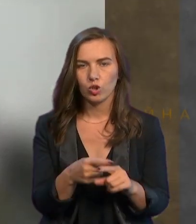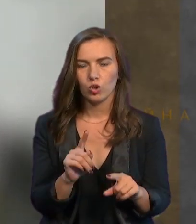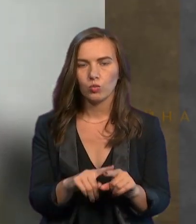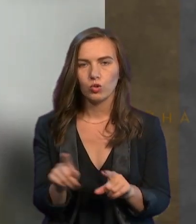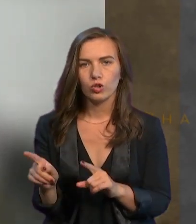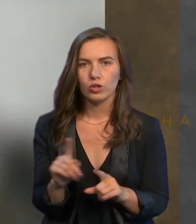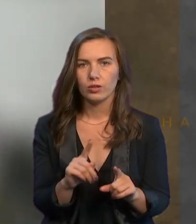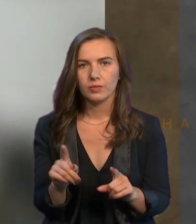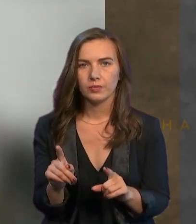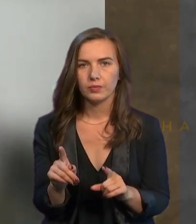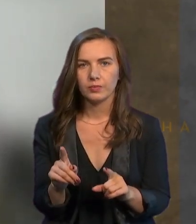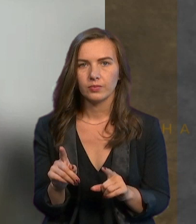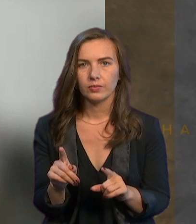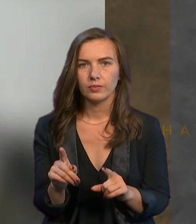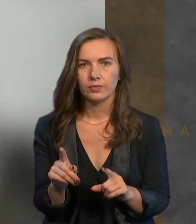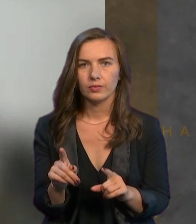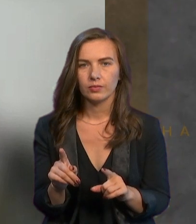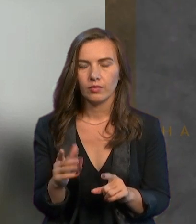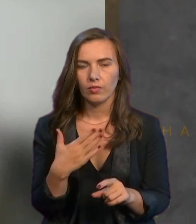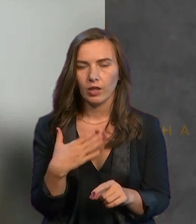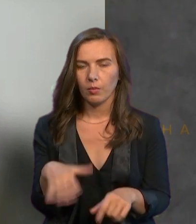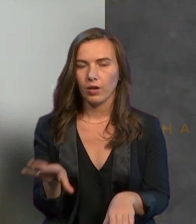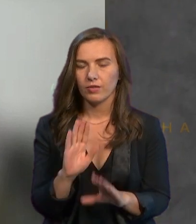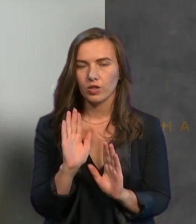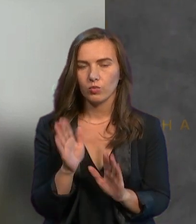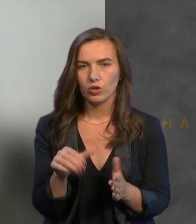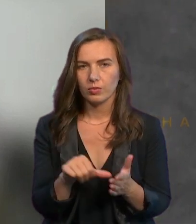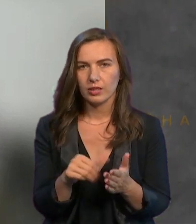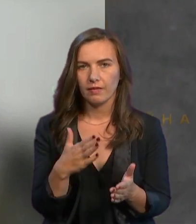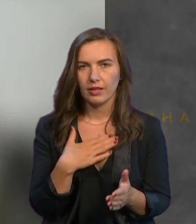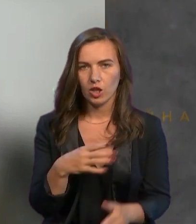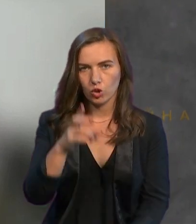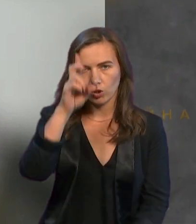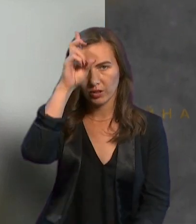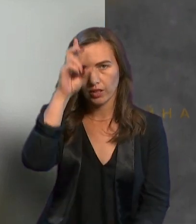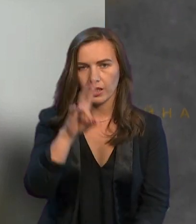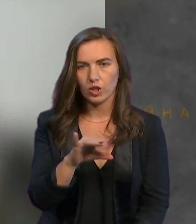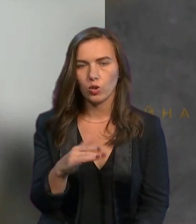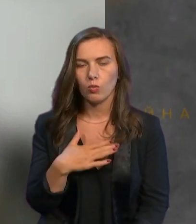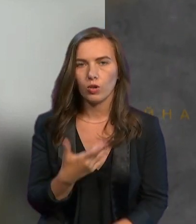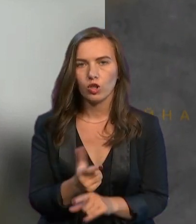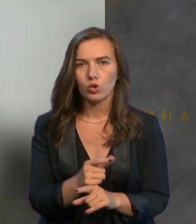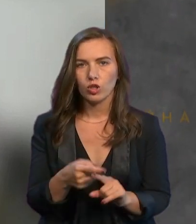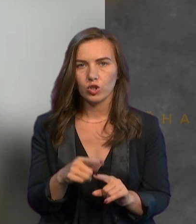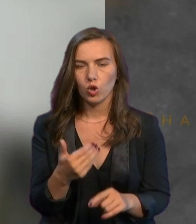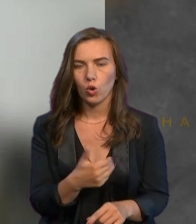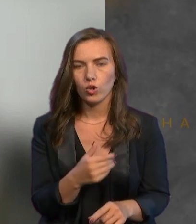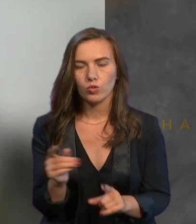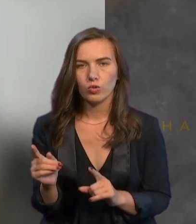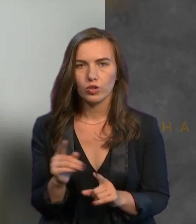ми всі будемо представляти нашу країну, і ми дуже цього хочемо, щоб